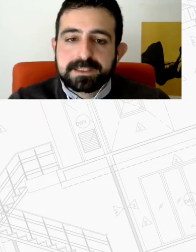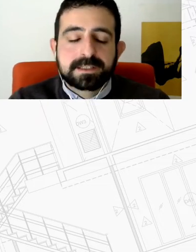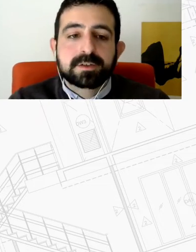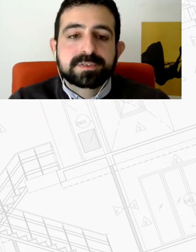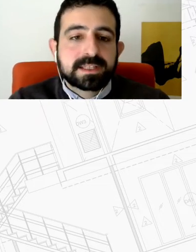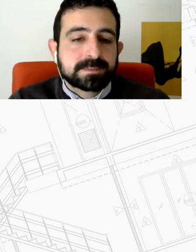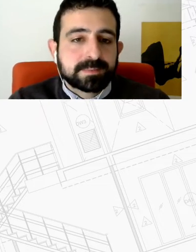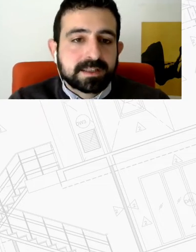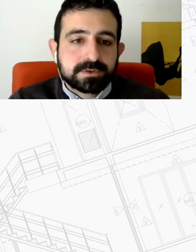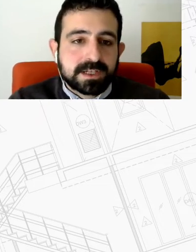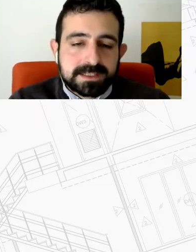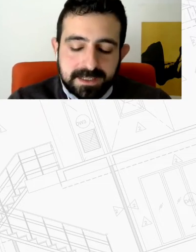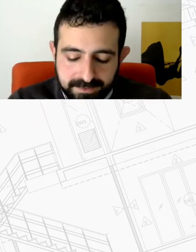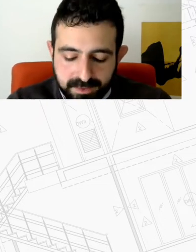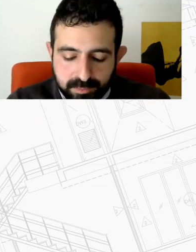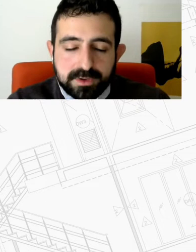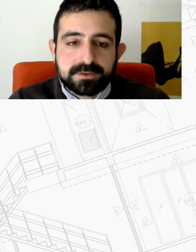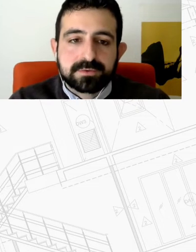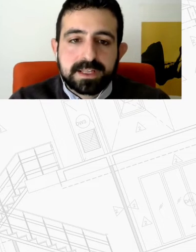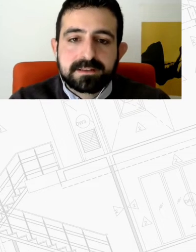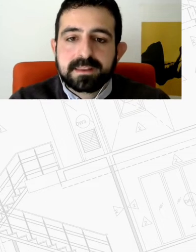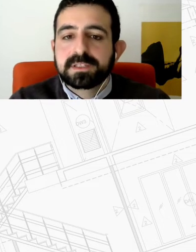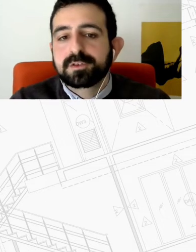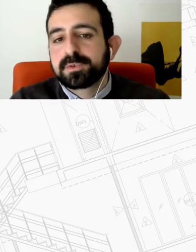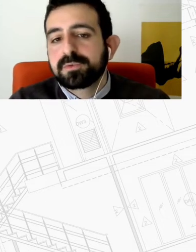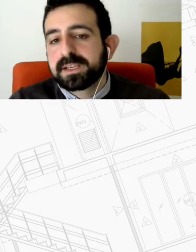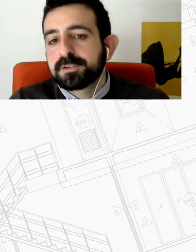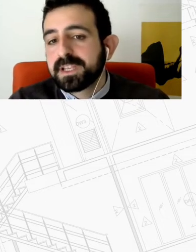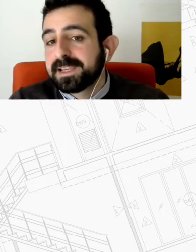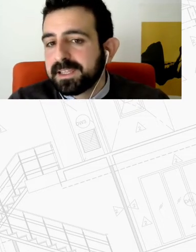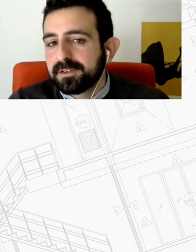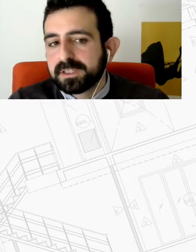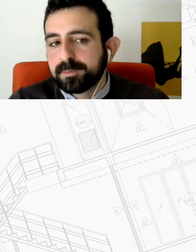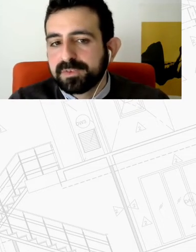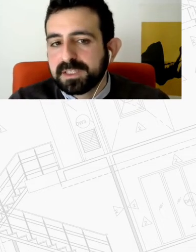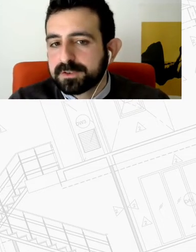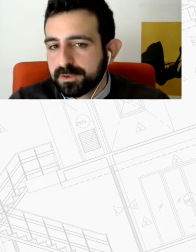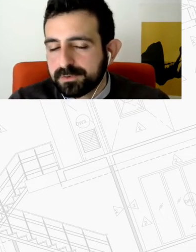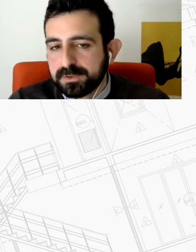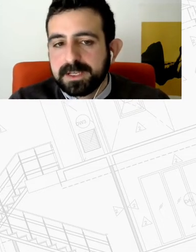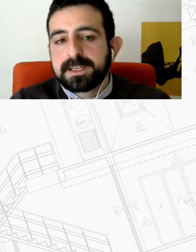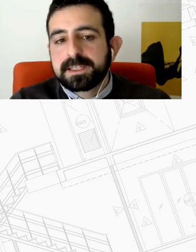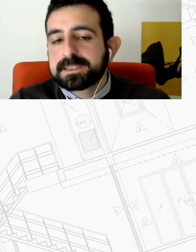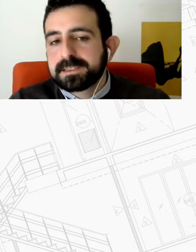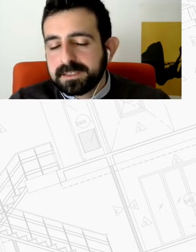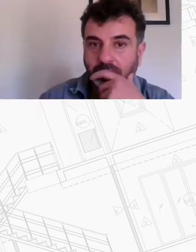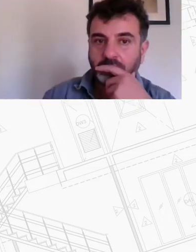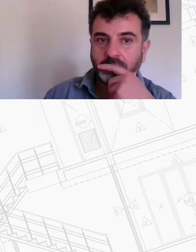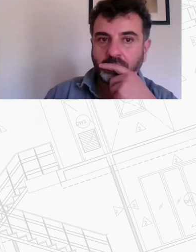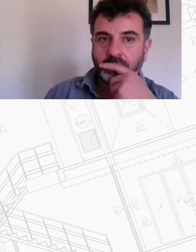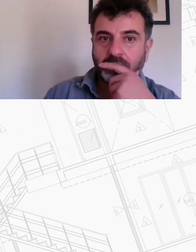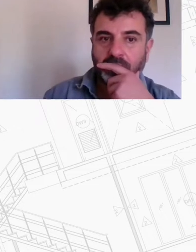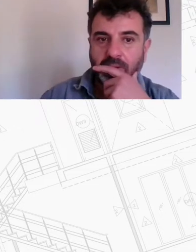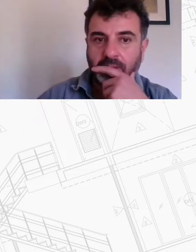ανάγκες είναι αυτές παραδείγματος χάρη στην Ιρλανδία του Μόρκετς του Γεν δηλαδή μετατροπή του δανείου σε ενίκειο για την αποφυγή εξώσων και έτσι της